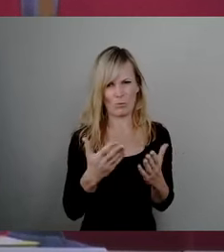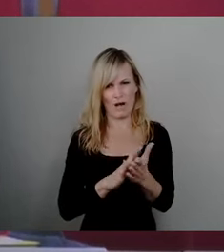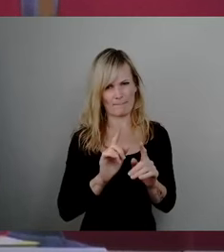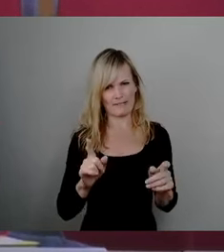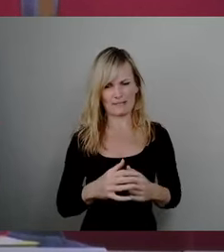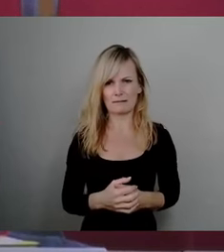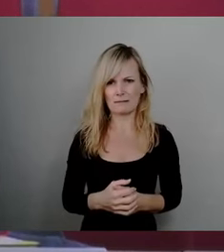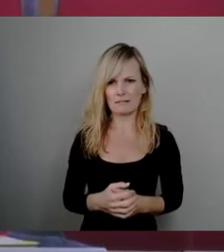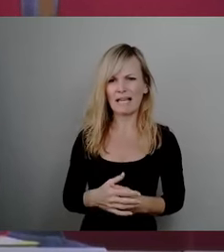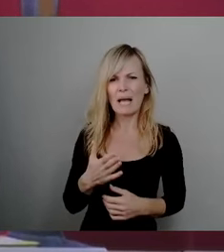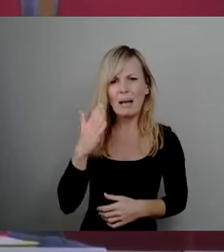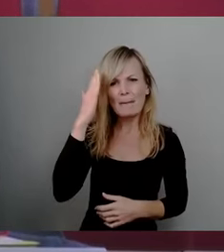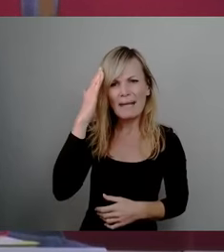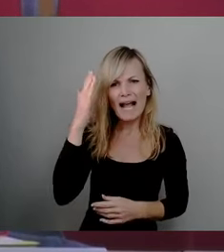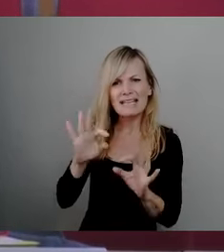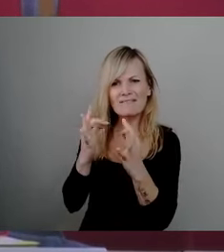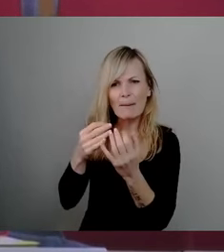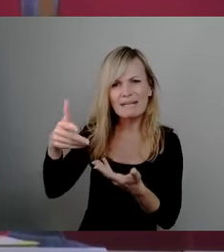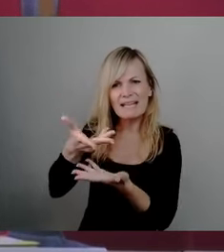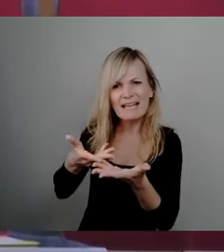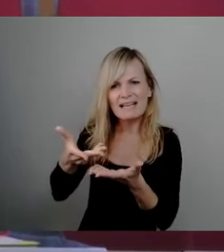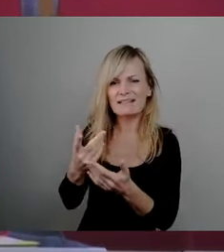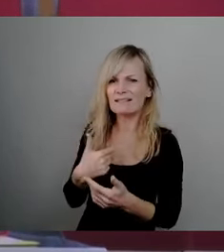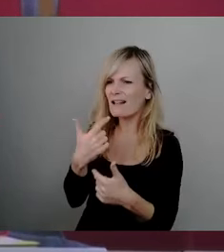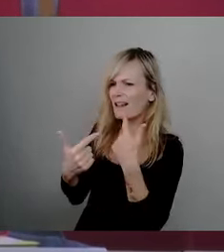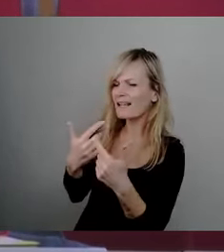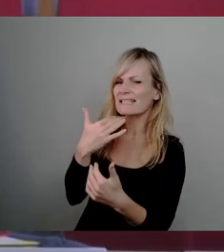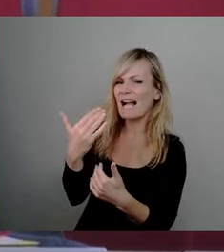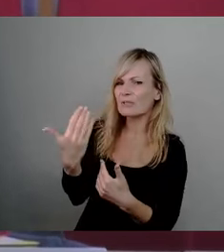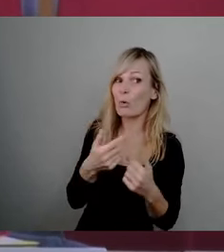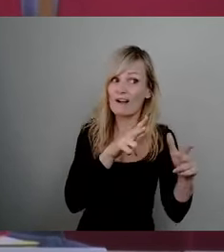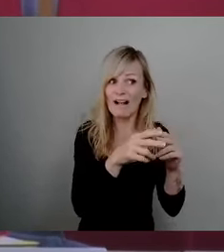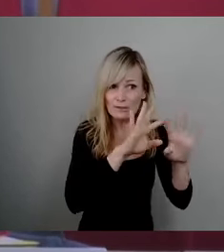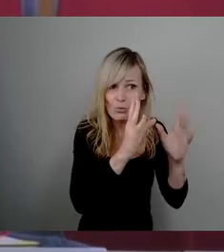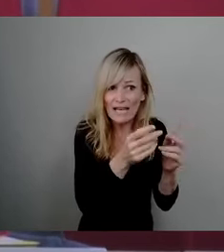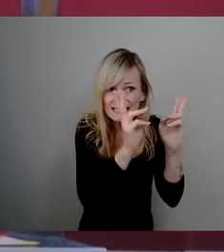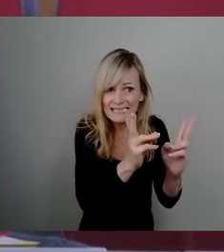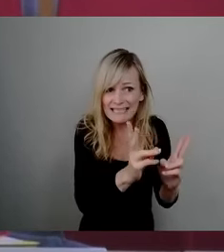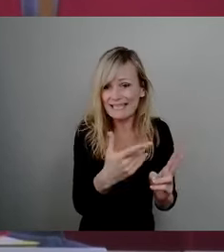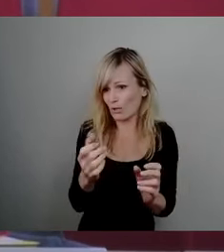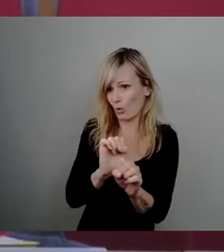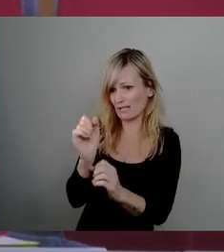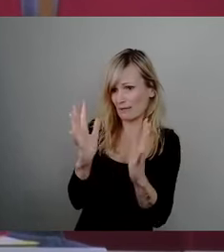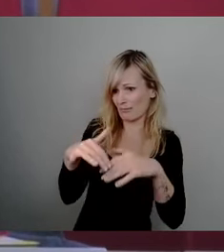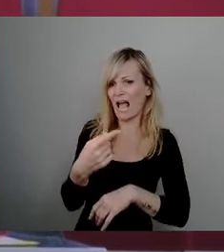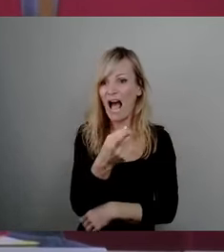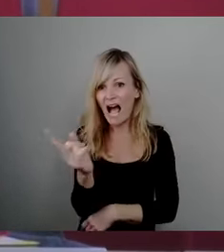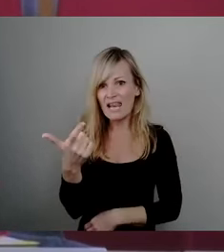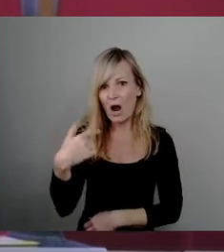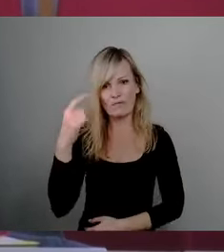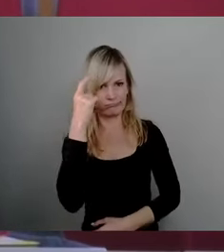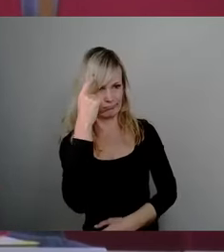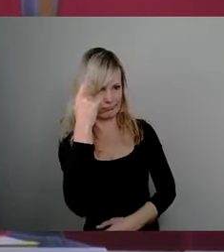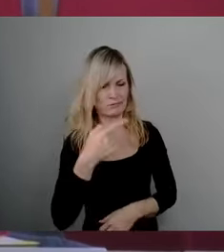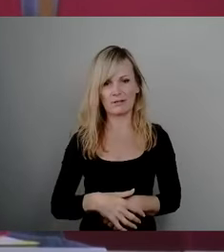Bekanntenkreis mal versucht, so zu argumentieren. Die Leute haben ja alle einen Vogel gezeigt. Und genauso zeigen mir die Leute einen Vogel, die alle seit fünf oder sechs